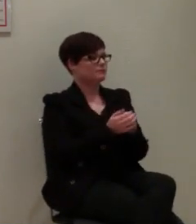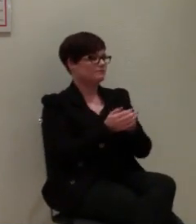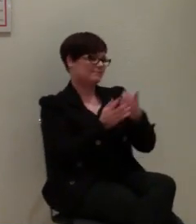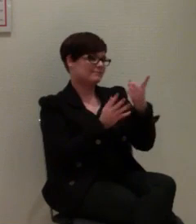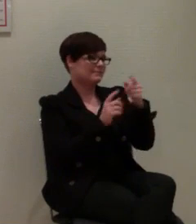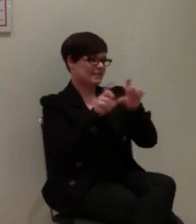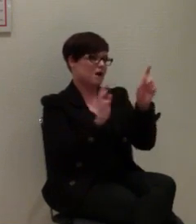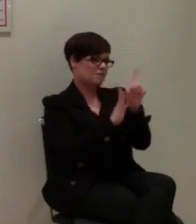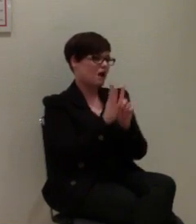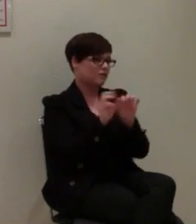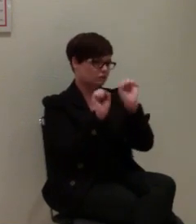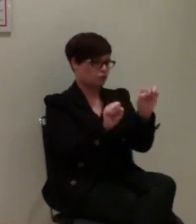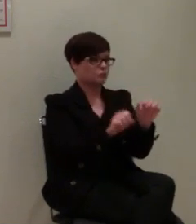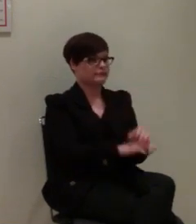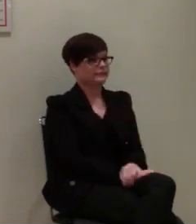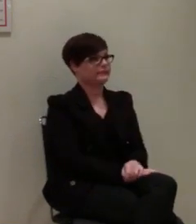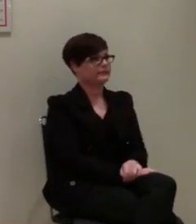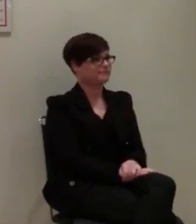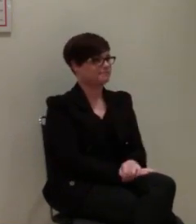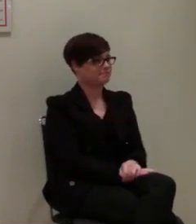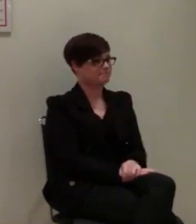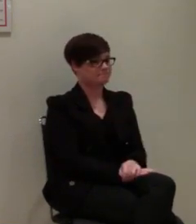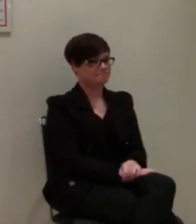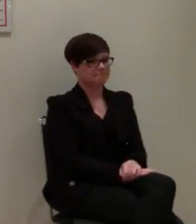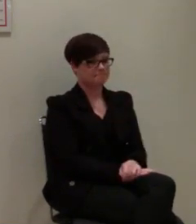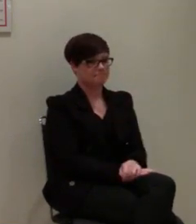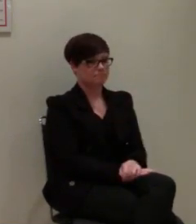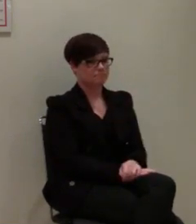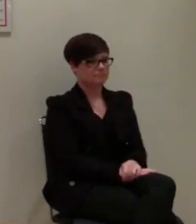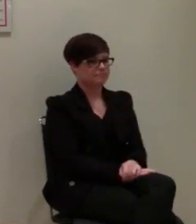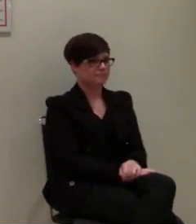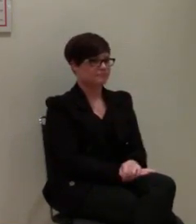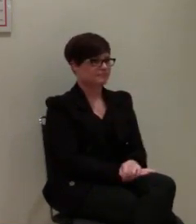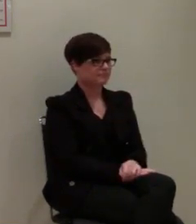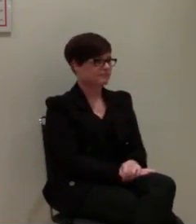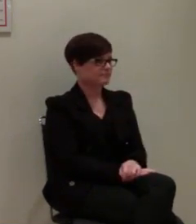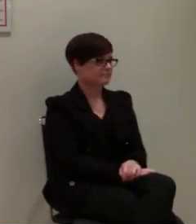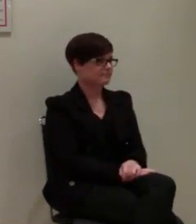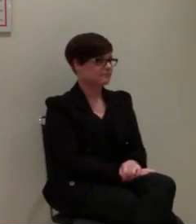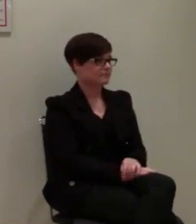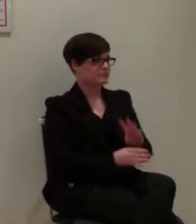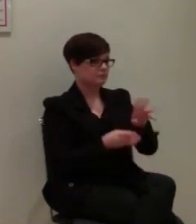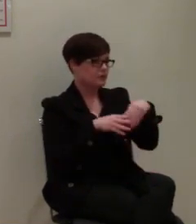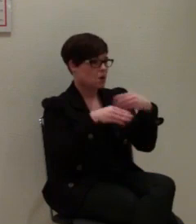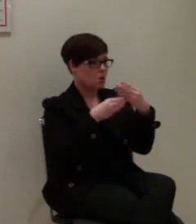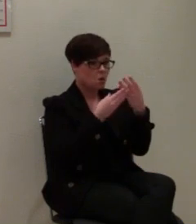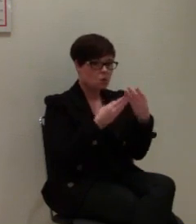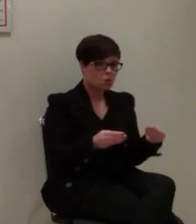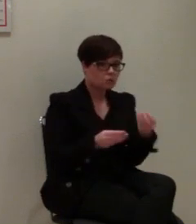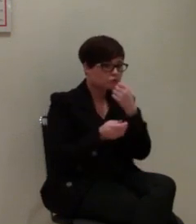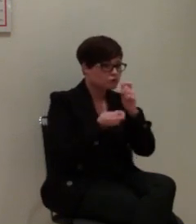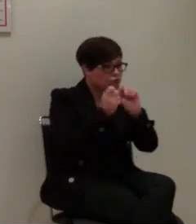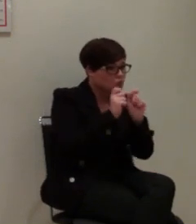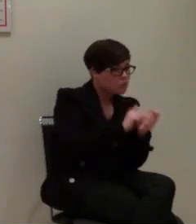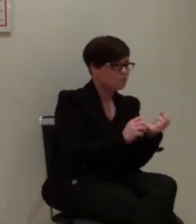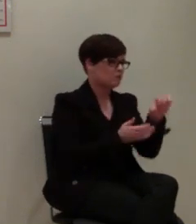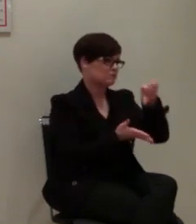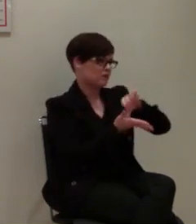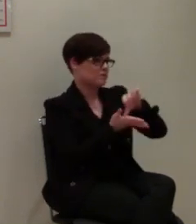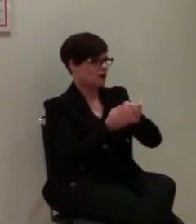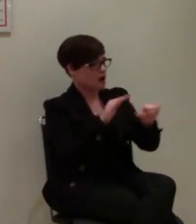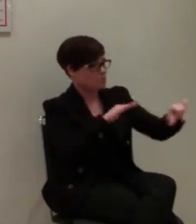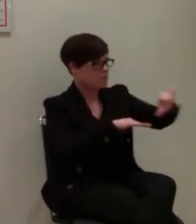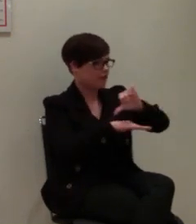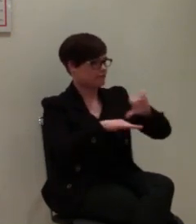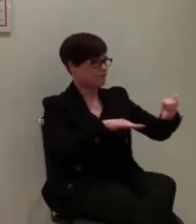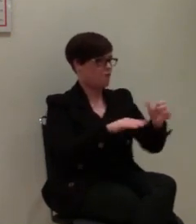Datenschutz. Wir haben, die Lösung, die wir umsetzen, ist eine zentrale Plattform.